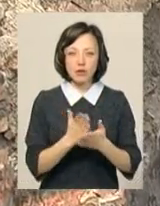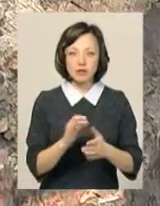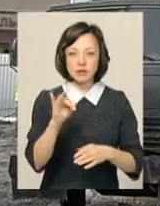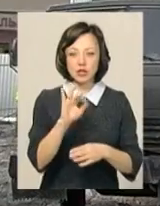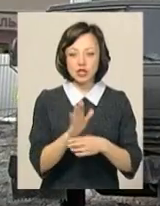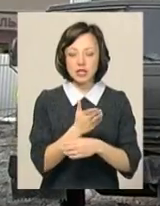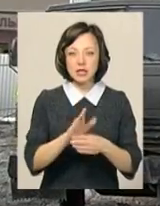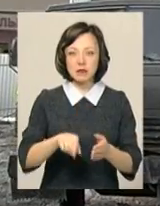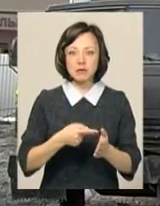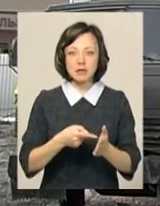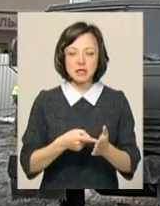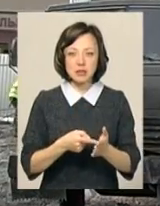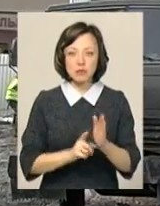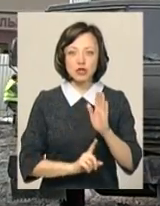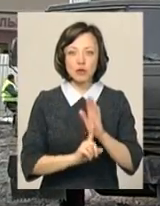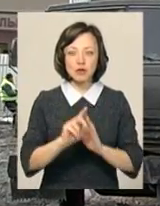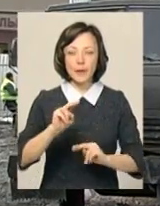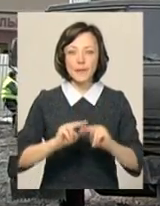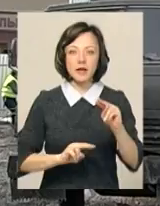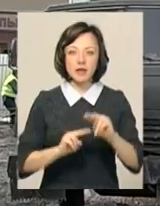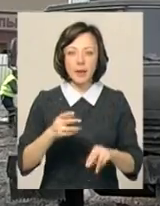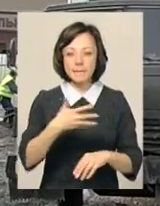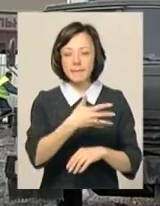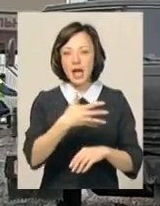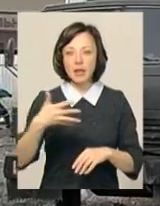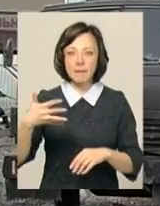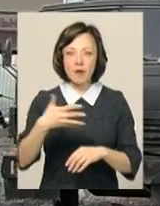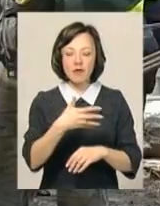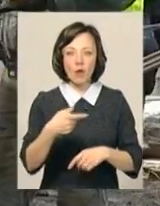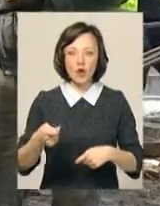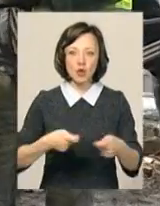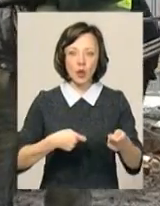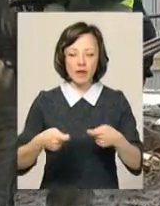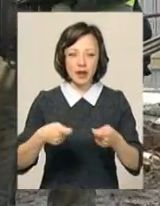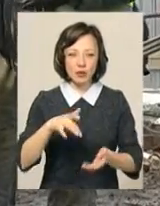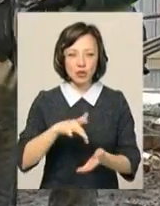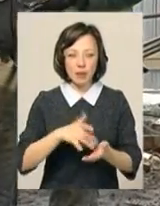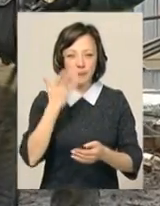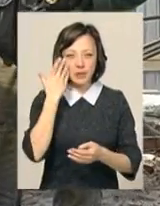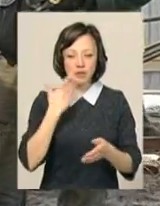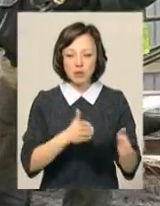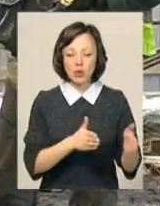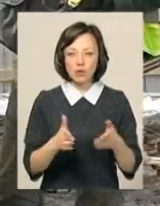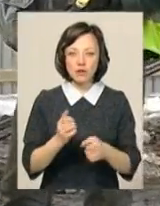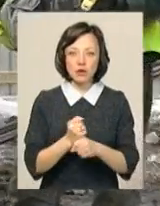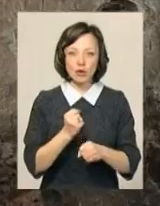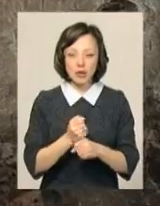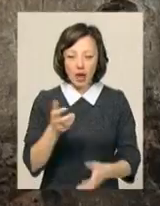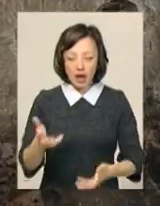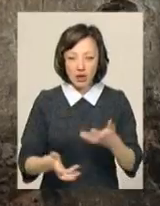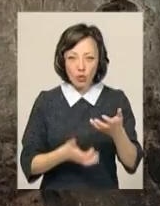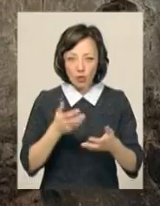історичній частині міста Проскурова, почалося будівництво п'ятиповерхового торговельного центру. Під час підготовчих робіт археологи та пам